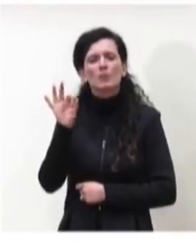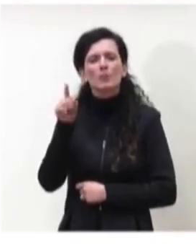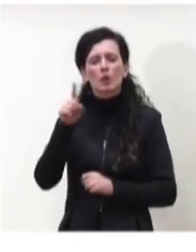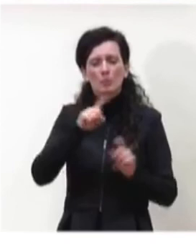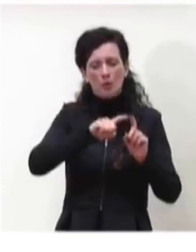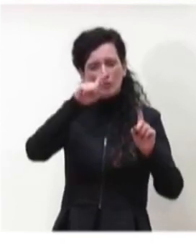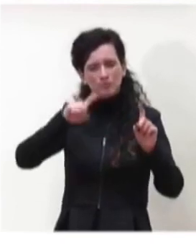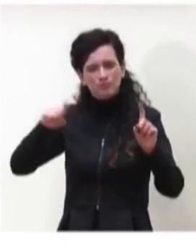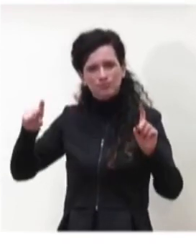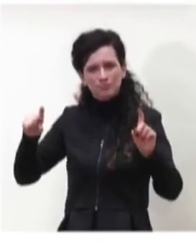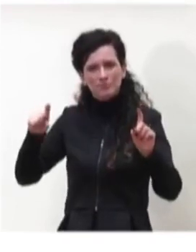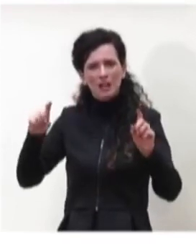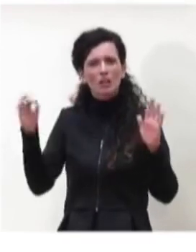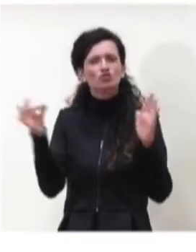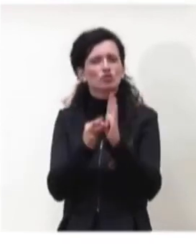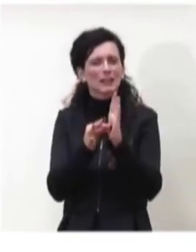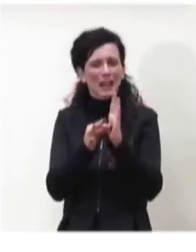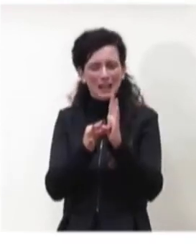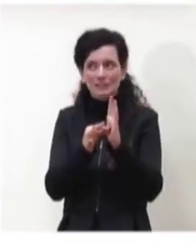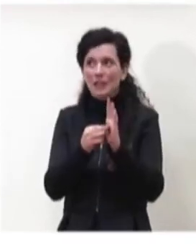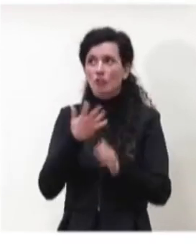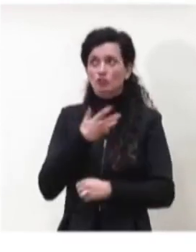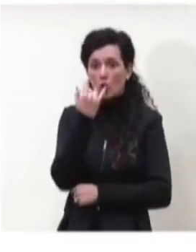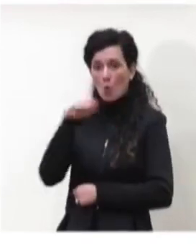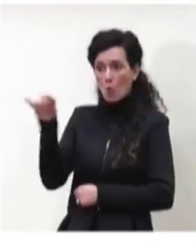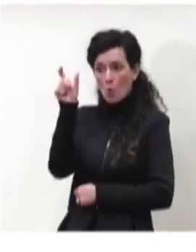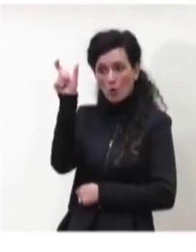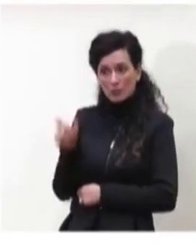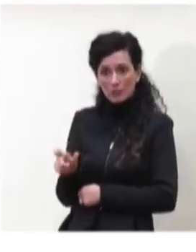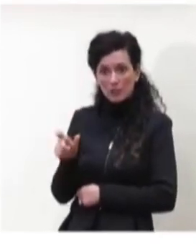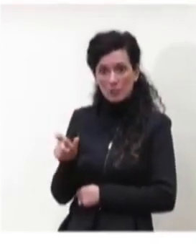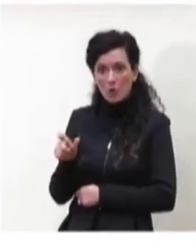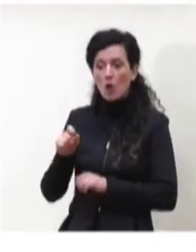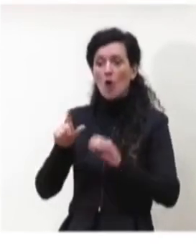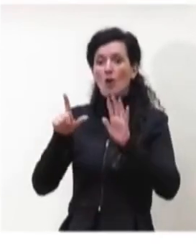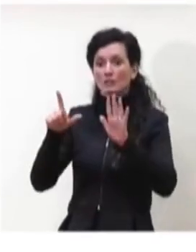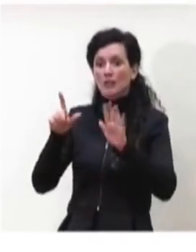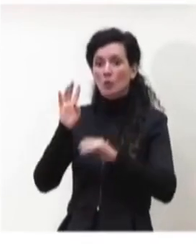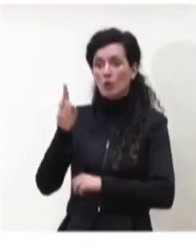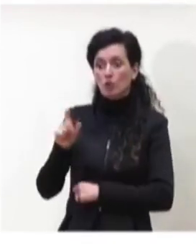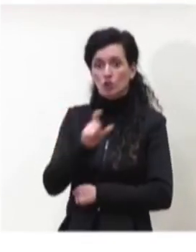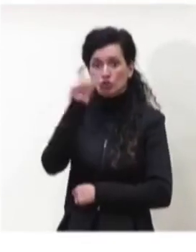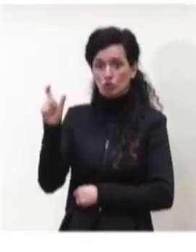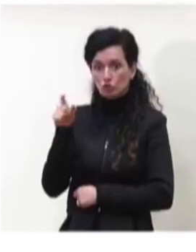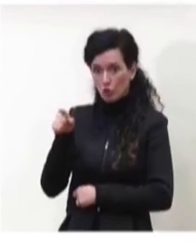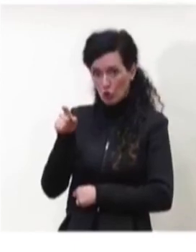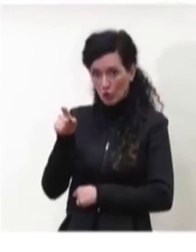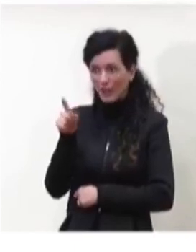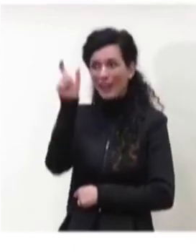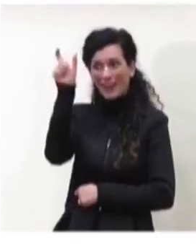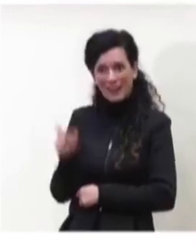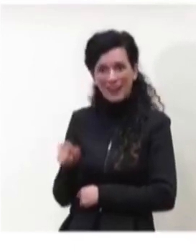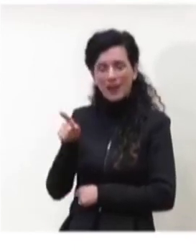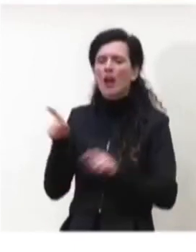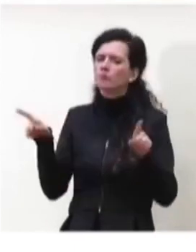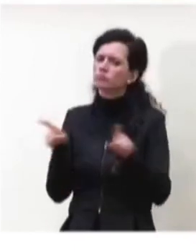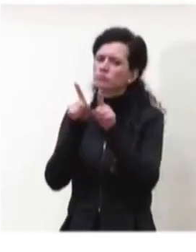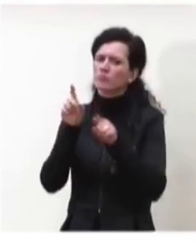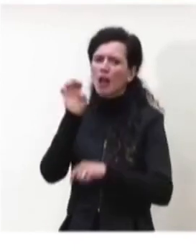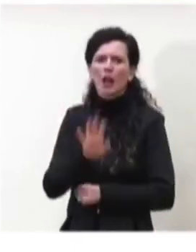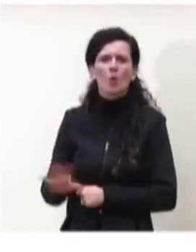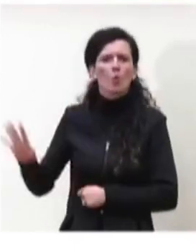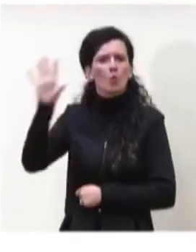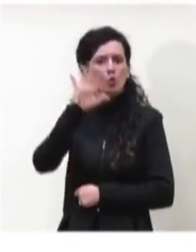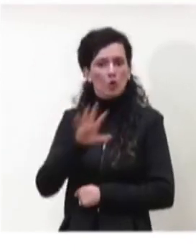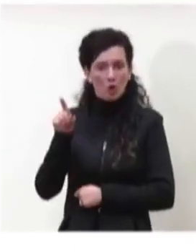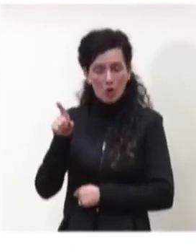riportata nell'ultima colonna l'incidenza a 14 giorni, che è quella poi che viene riportata anche a livello europeo, ma